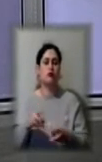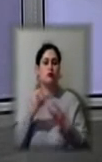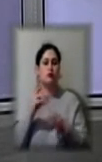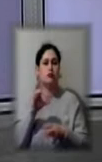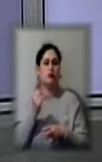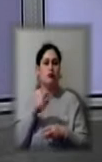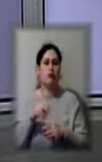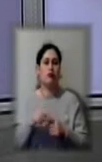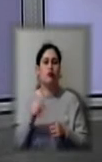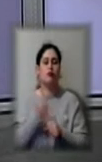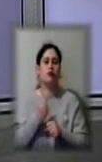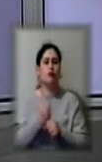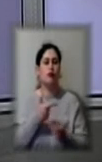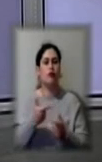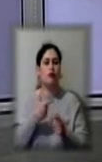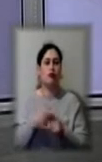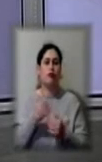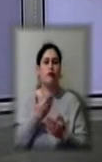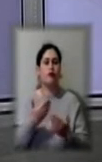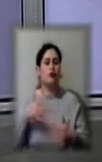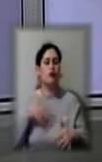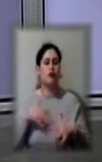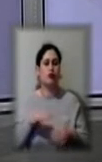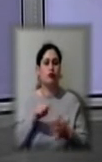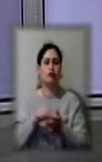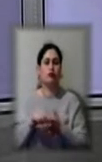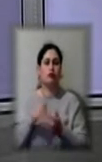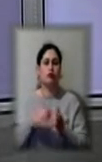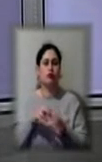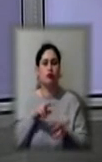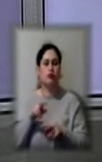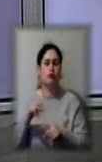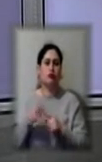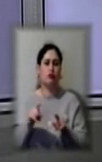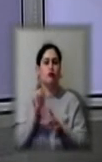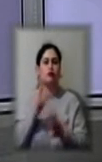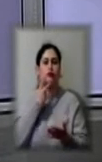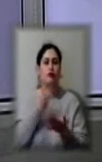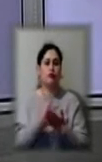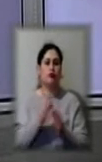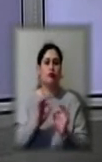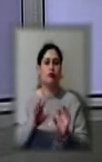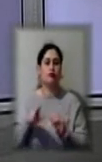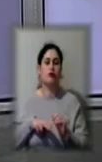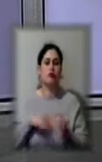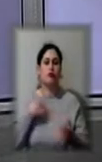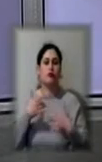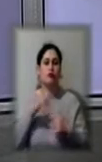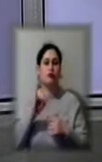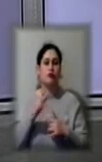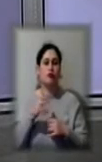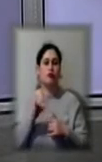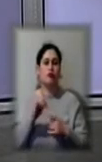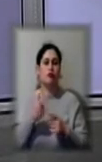участі у фестивалі в Грузії. Але херсонський глядач її теж побачить, розказав директор театру Олександр Книга. Усі подробиці